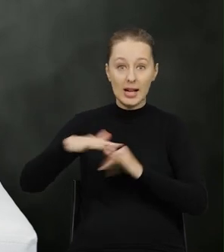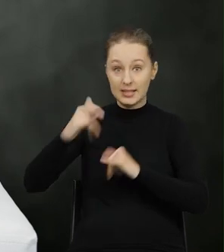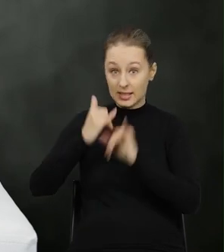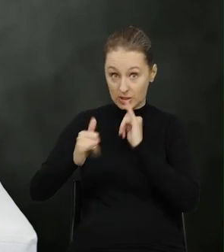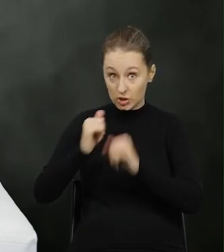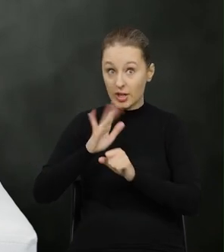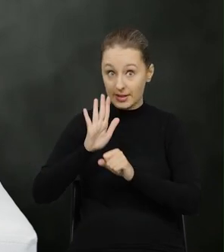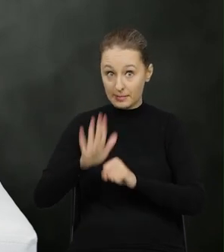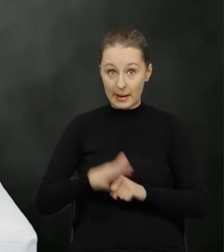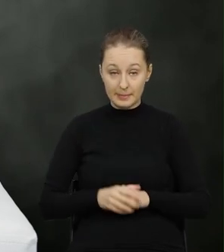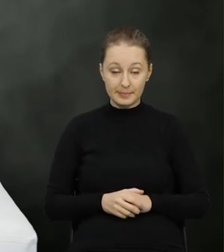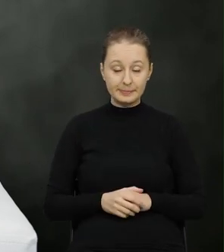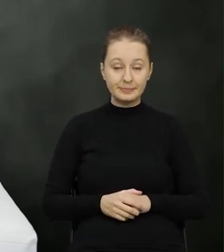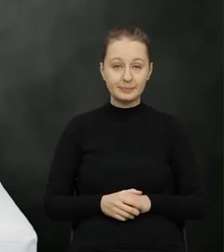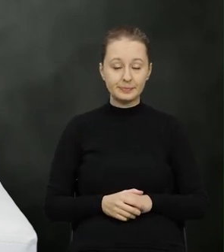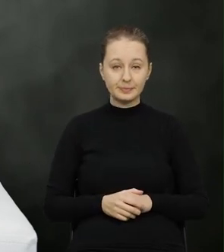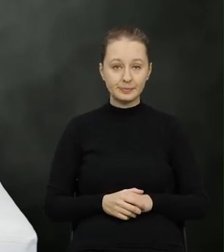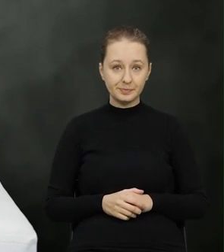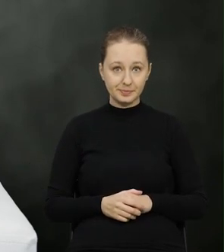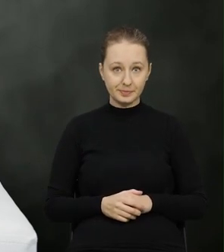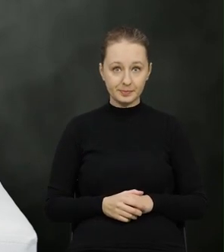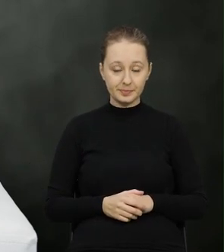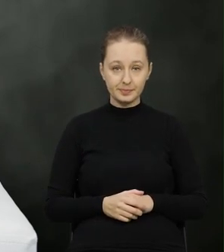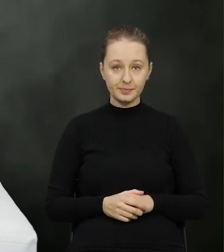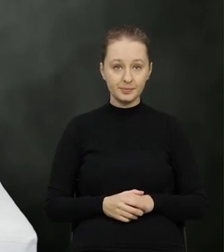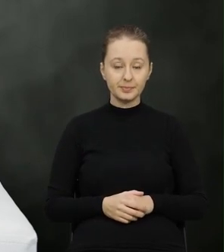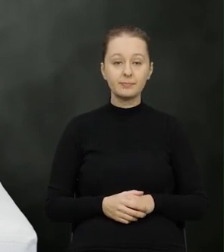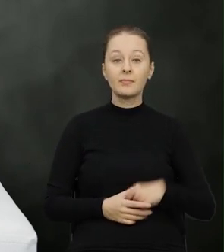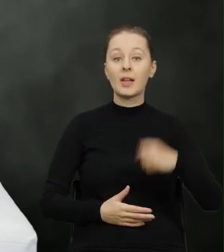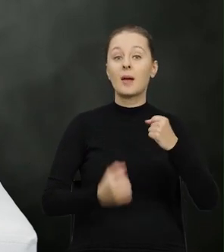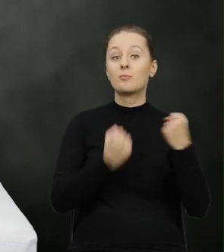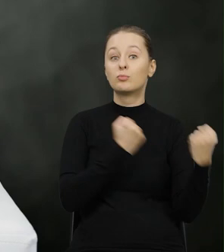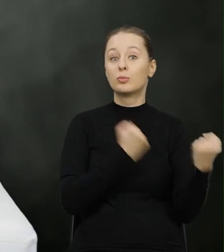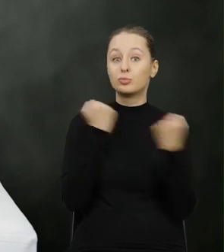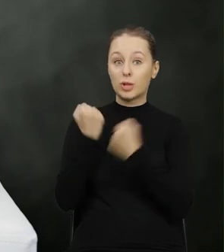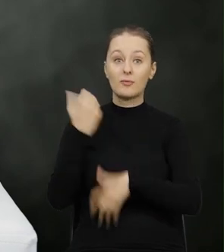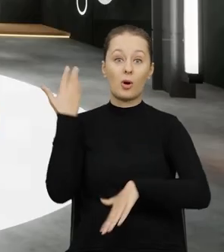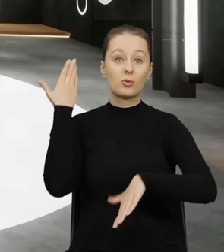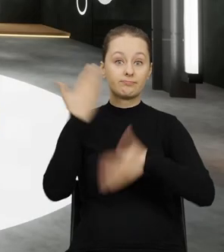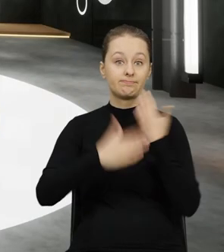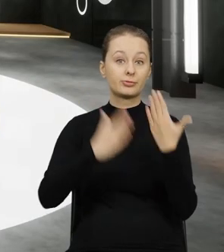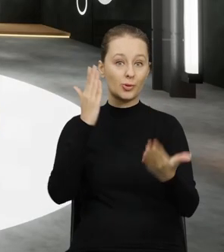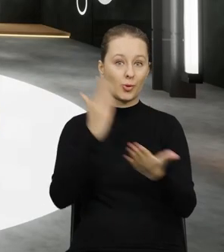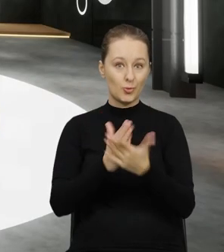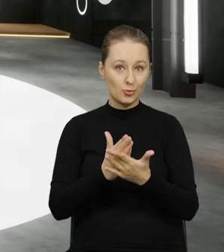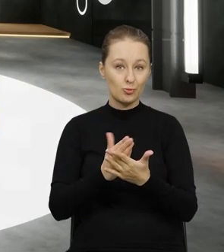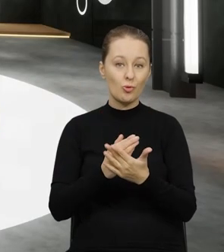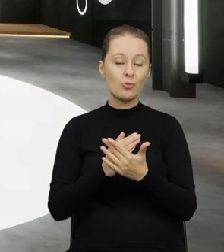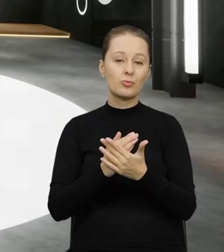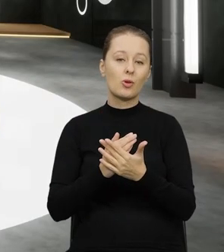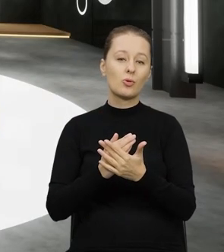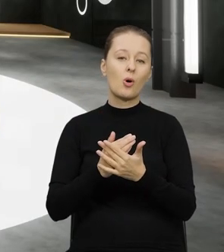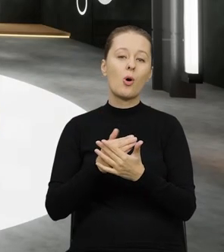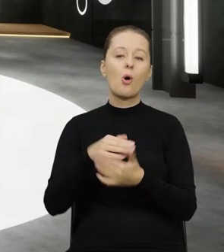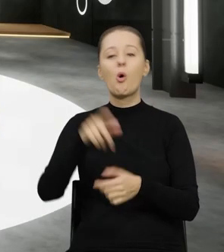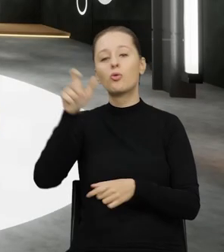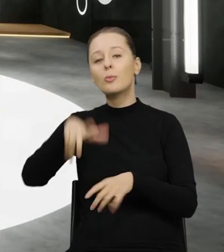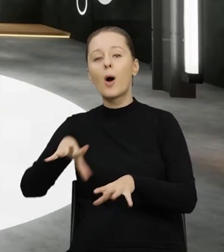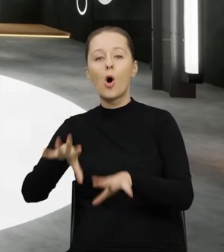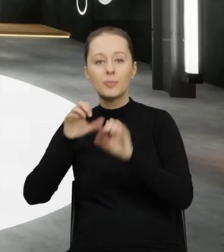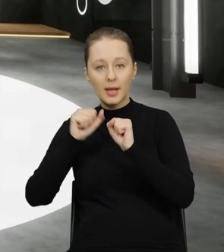dysponuje. I po zakończeniu przewozu podmiot odbierający potwierdza odbiór,